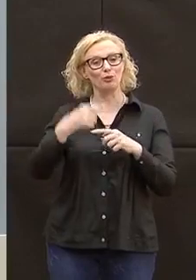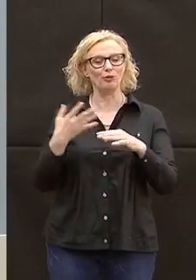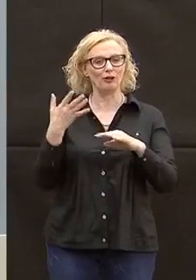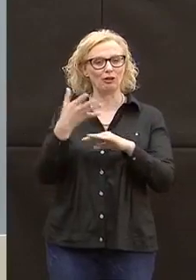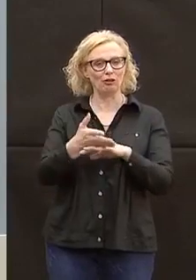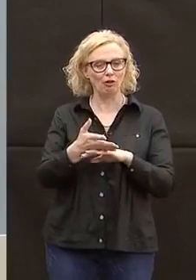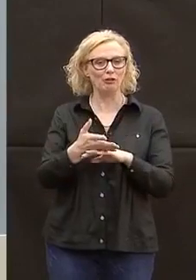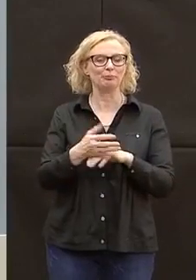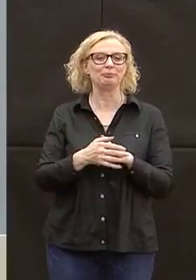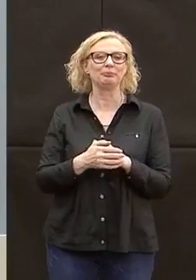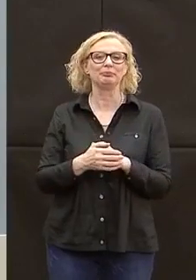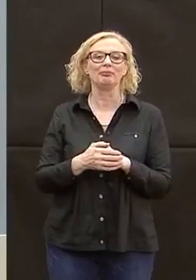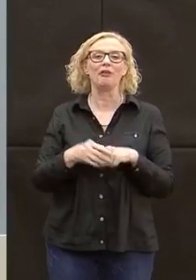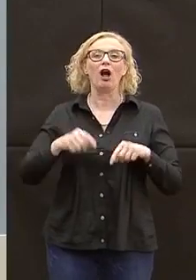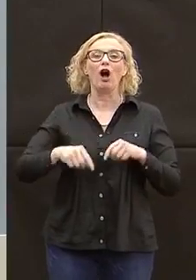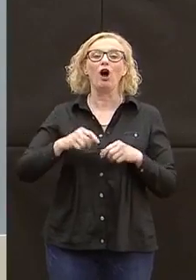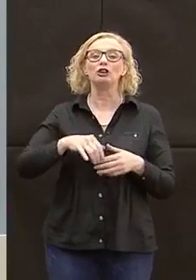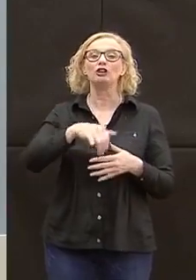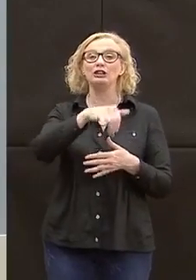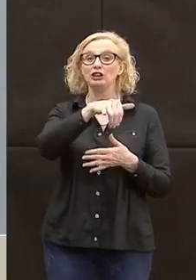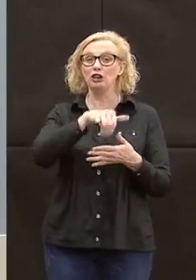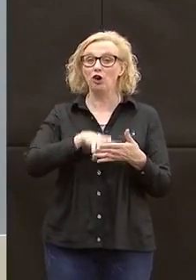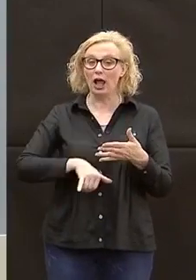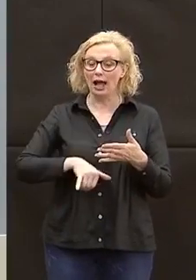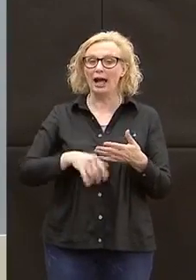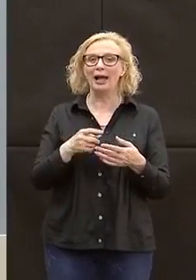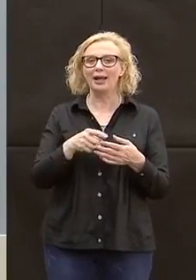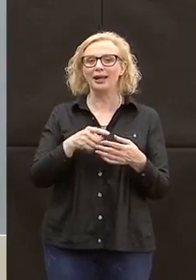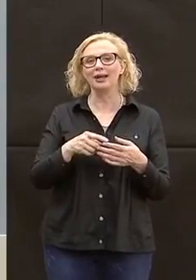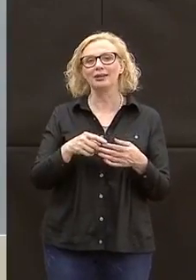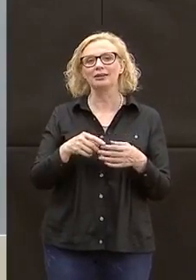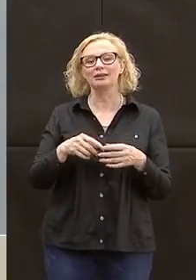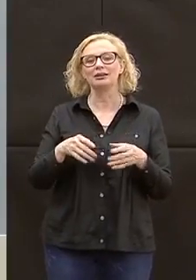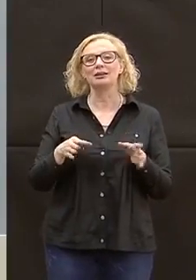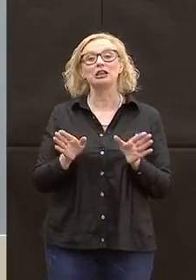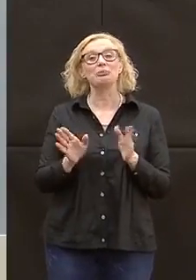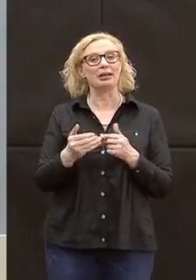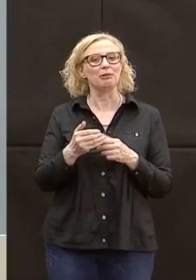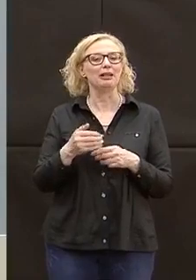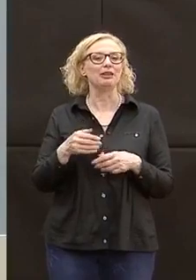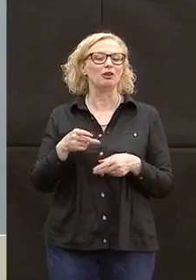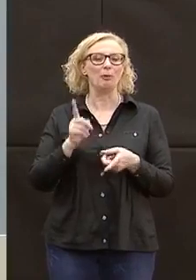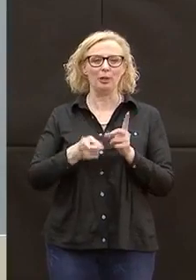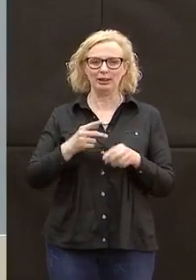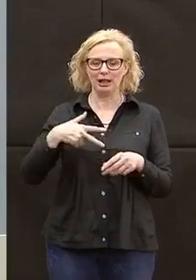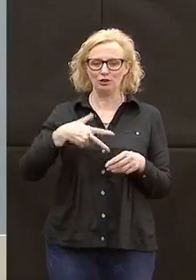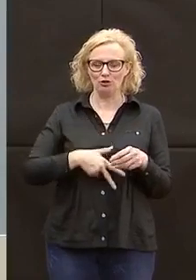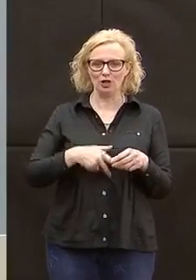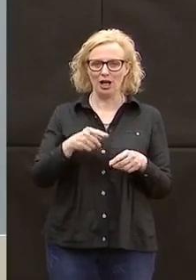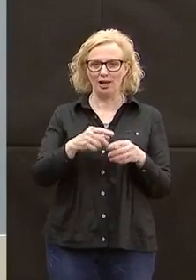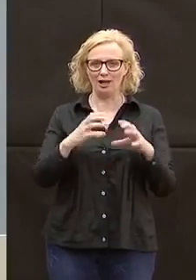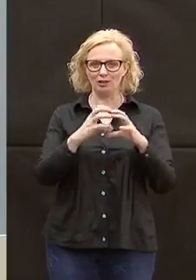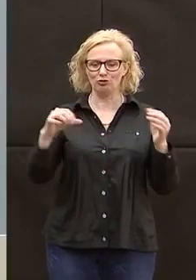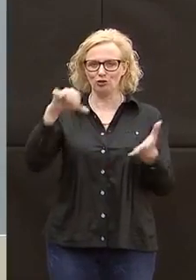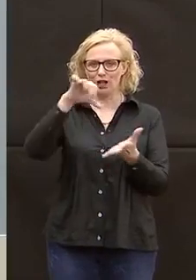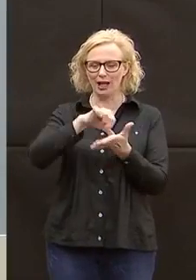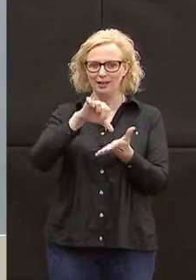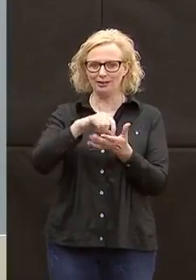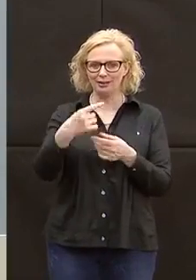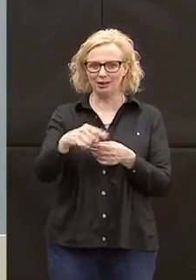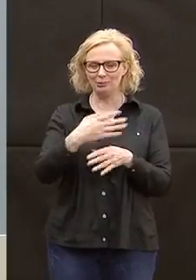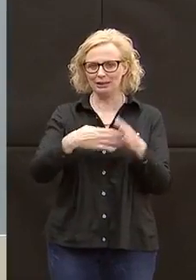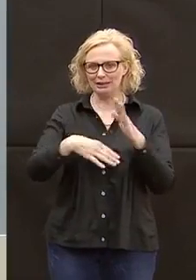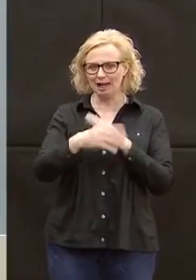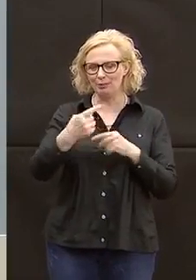semiresidenziali. Oggi è partita la circolare dal Dipartimento delle Politiche Sociali per la riapertura dei centri per appunto